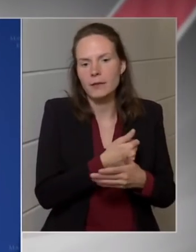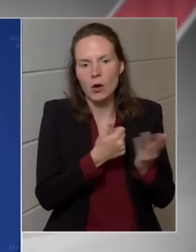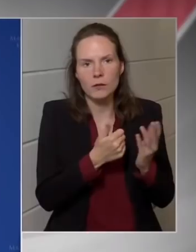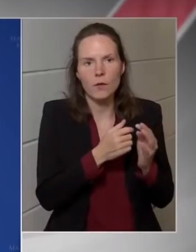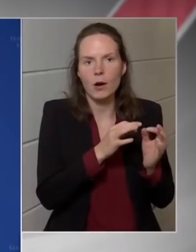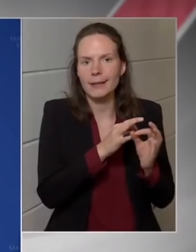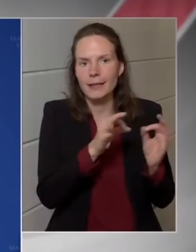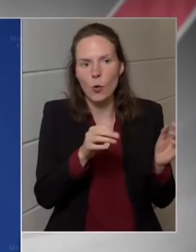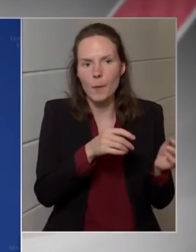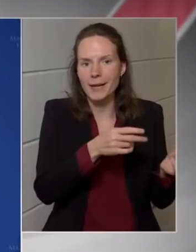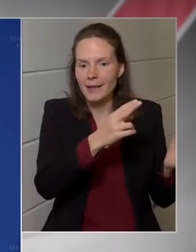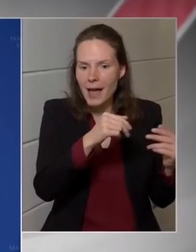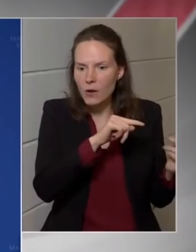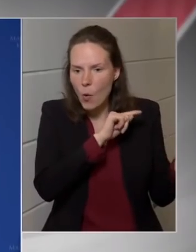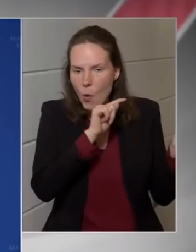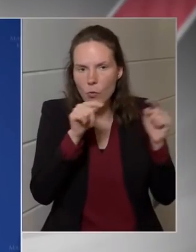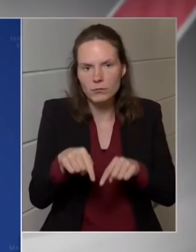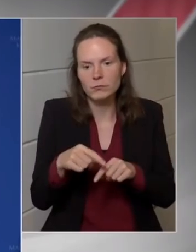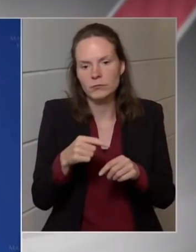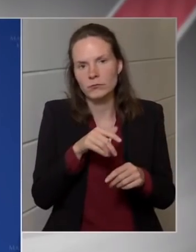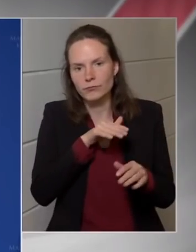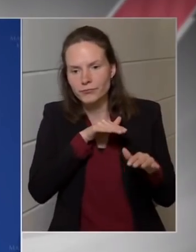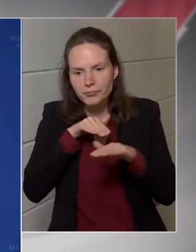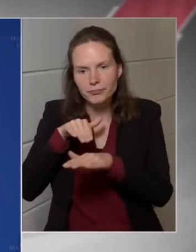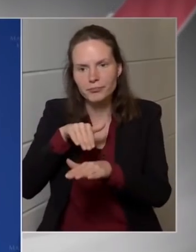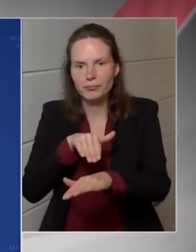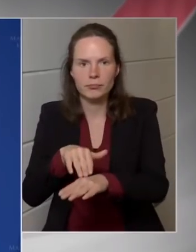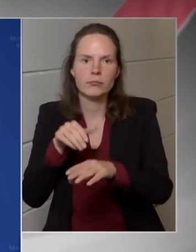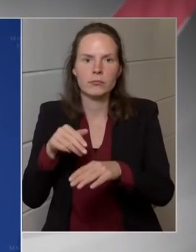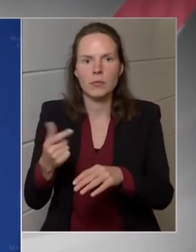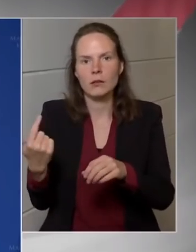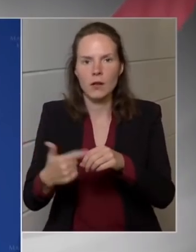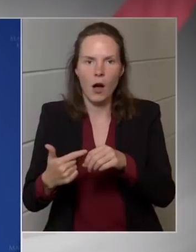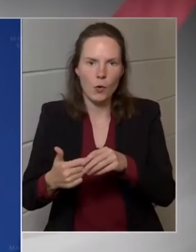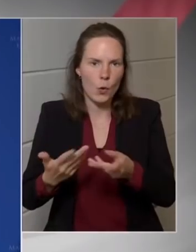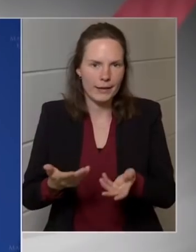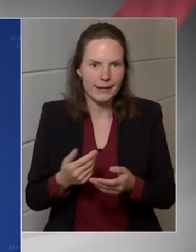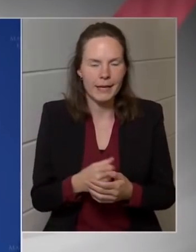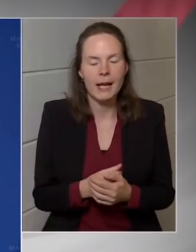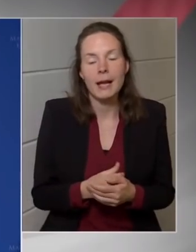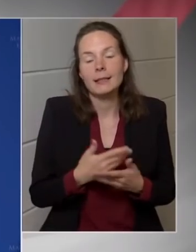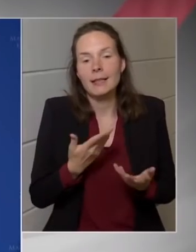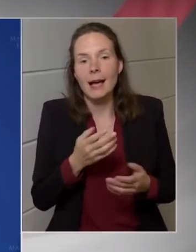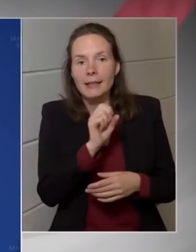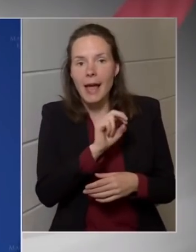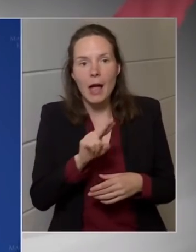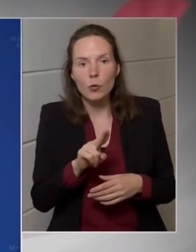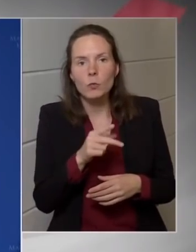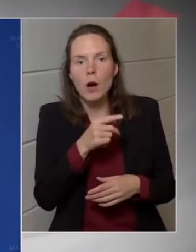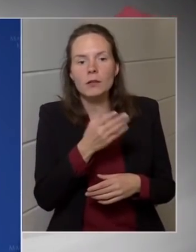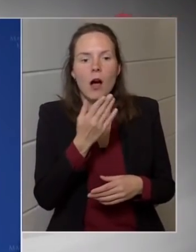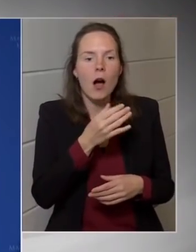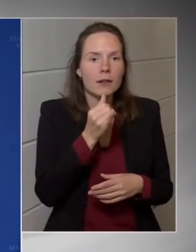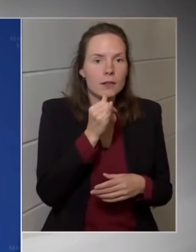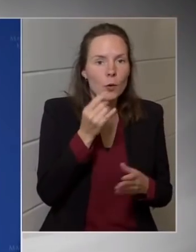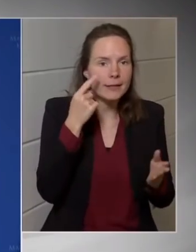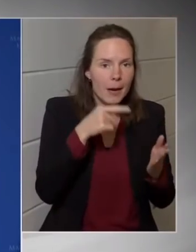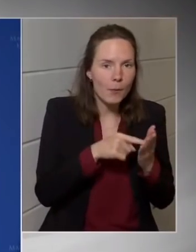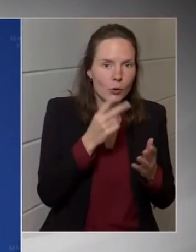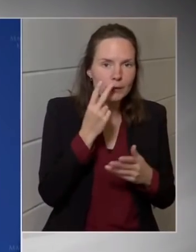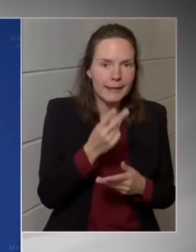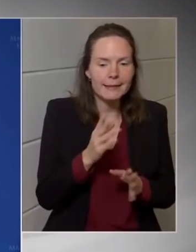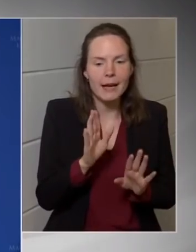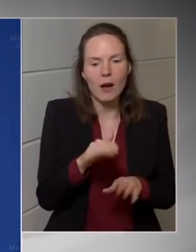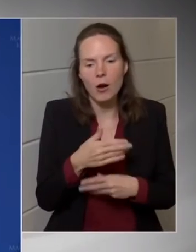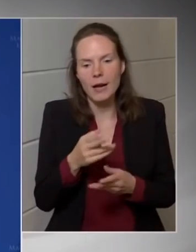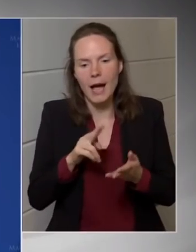az Európai Unióban oly népszerű és oly sokszor figyelembevett zöld szempontot nézek, akár a visszajénésszerű joggyakorlást, mind a